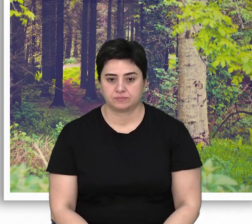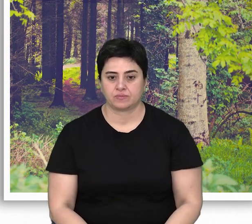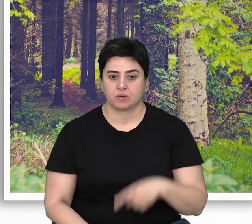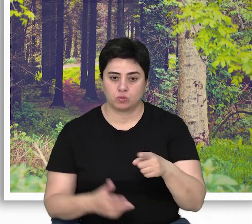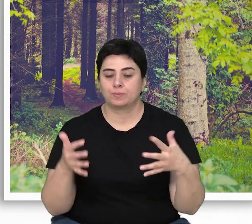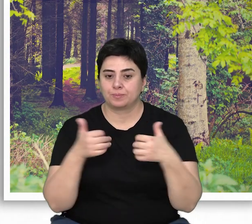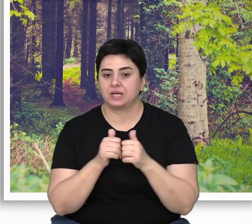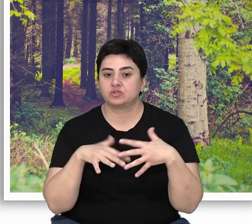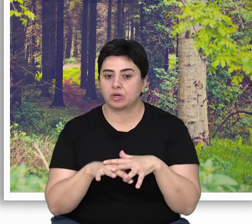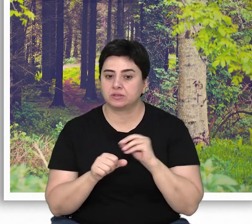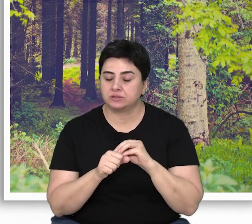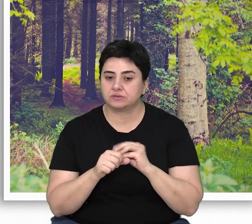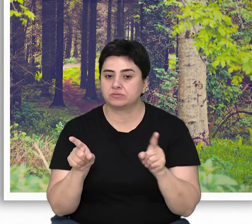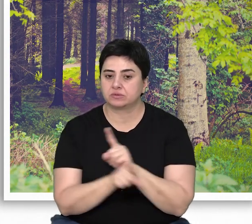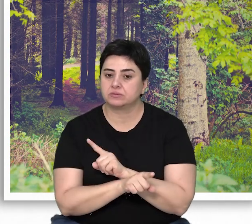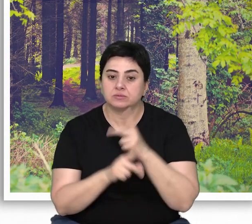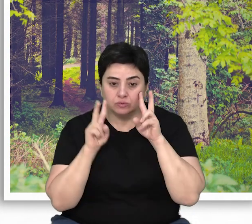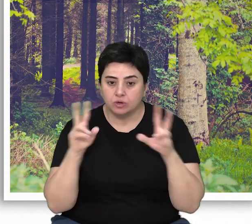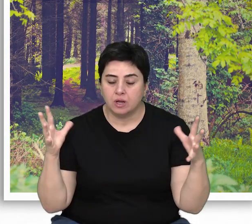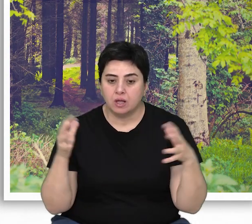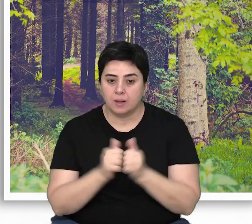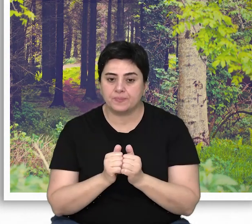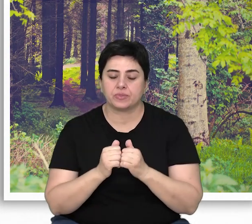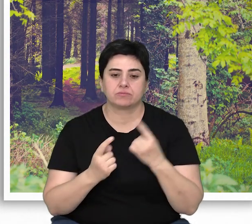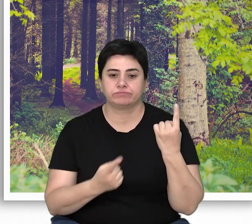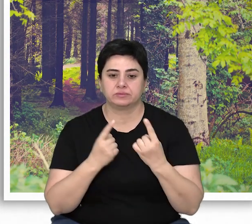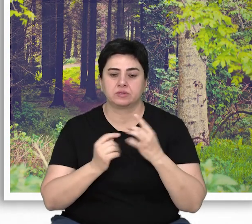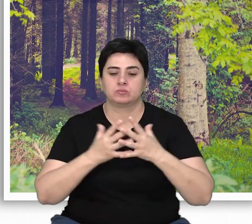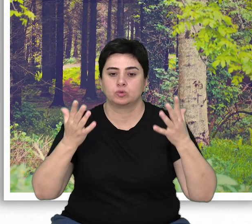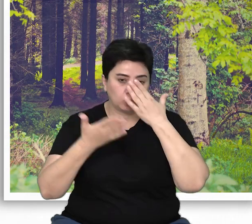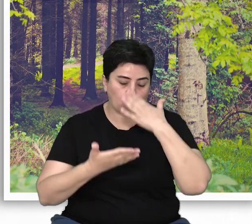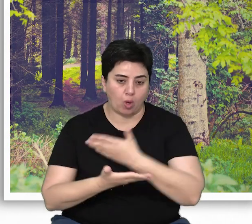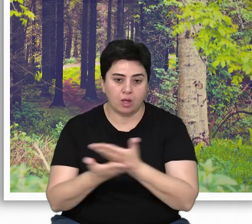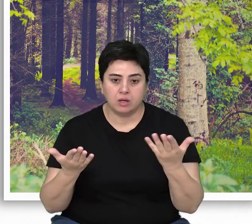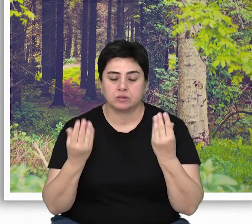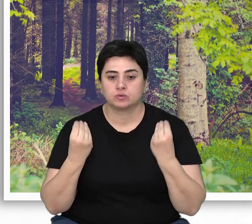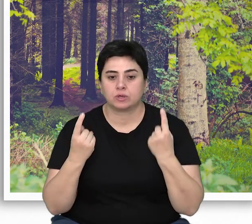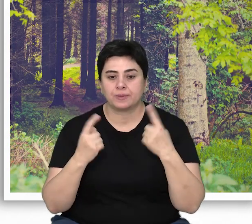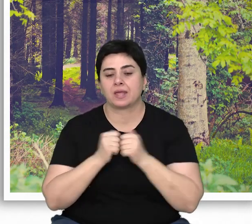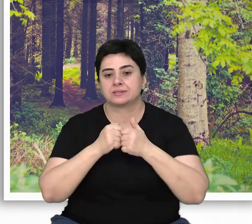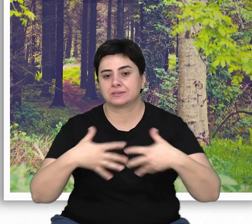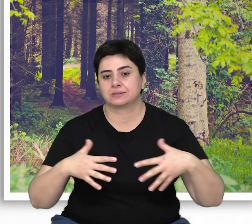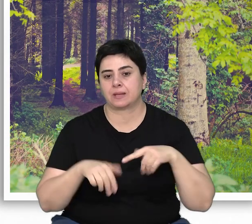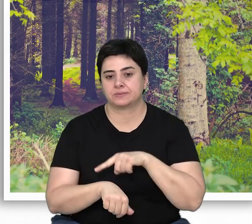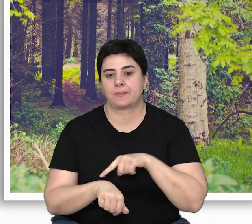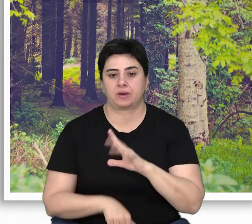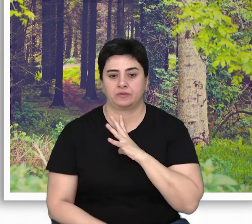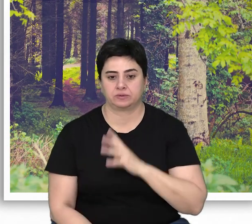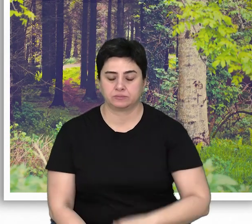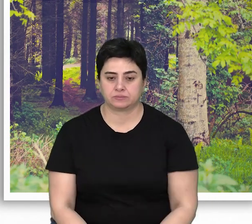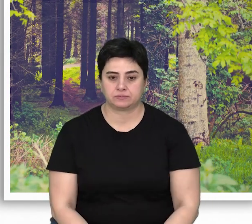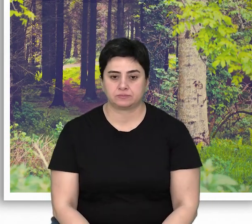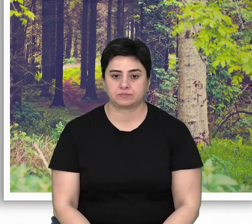Bu bileşenler ve diğer karakteristiklerin birleşmesiyle eşsiz bir habitat ve etkili bir ekosistem süreci